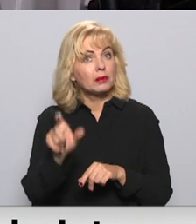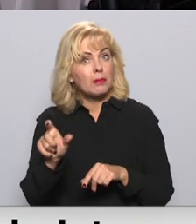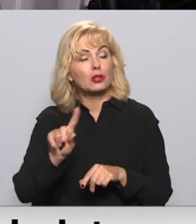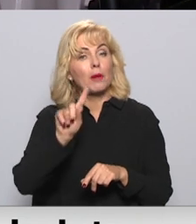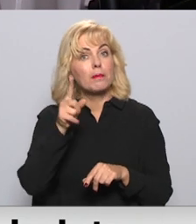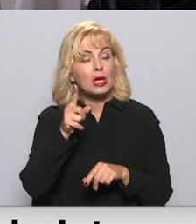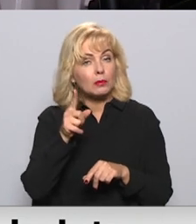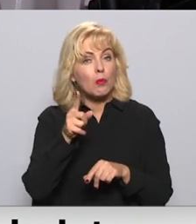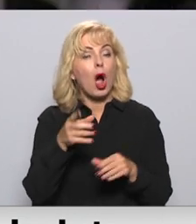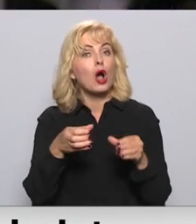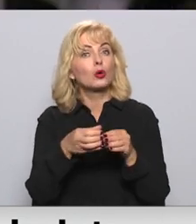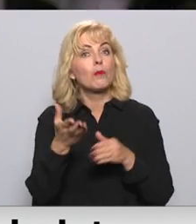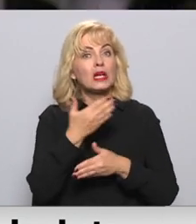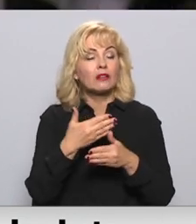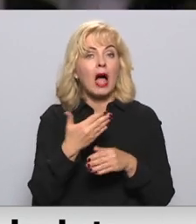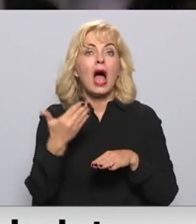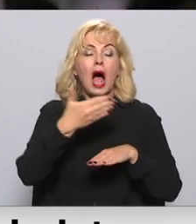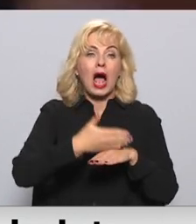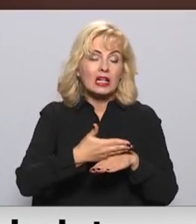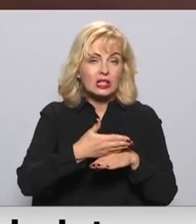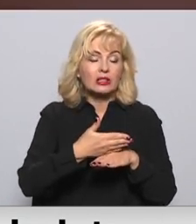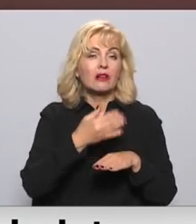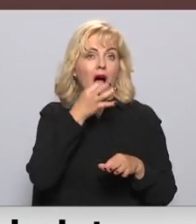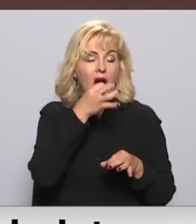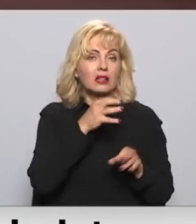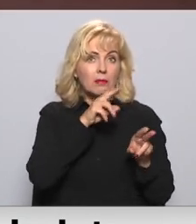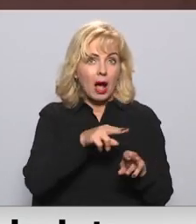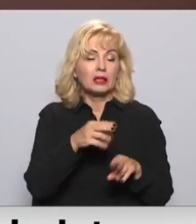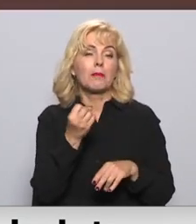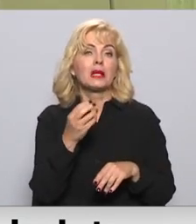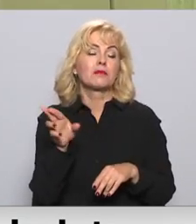pirmo invaliditātes grupu vai tās aizgādnim 15 eiro. Madara Līdzīt, Latvijas televīz.